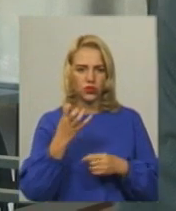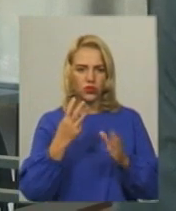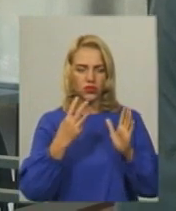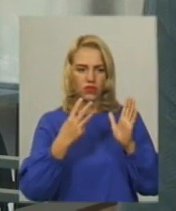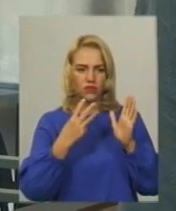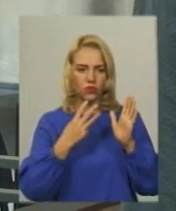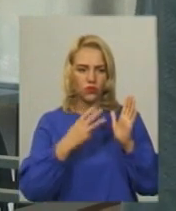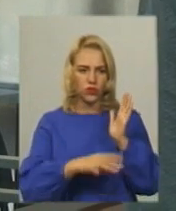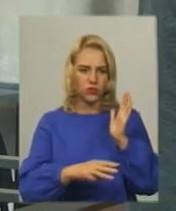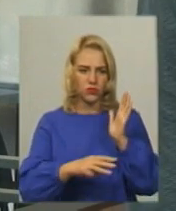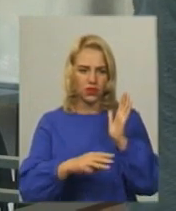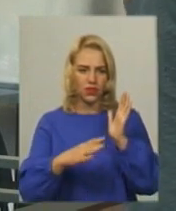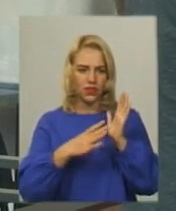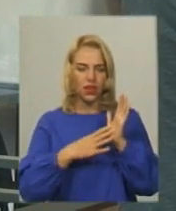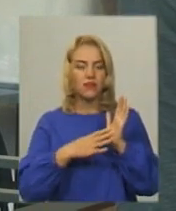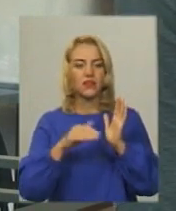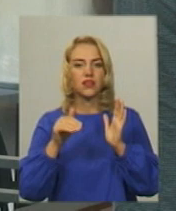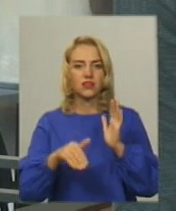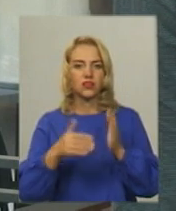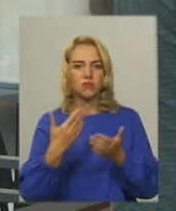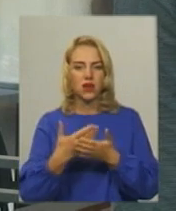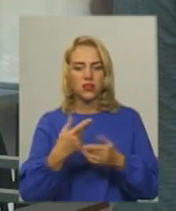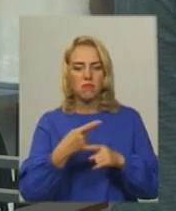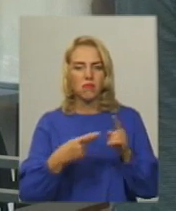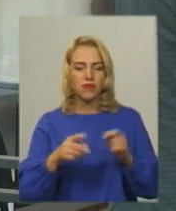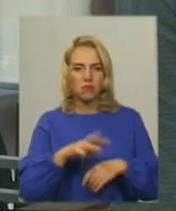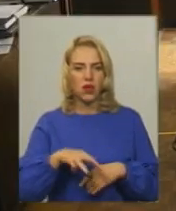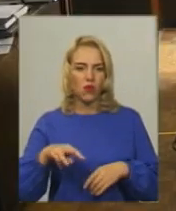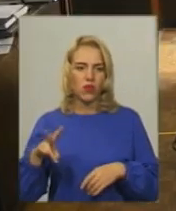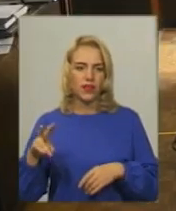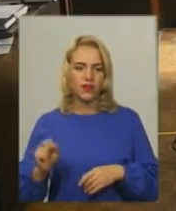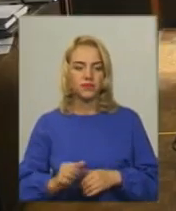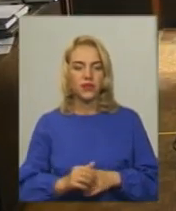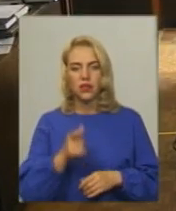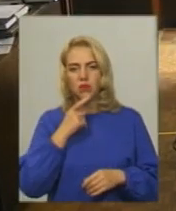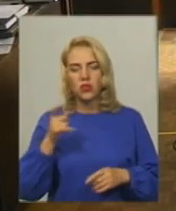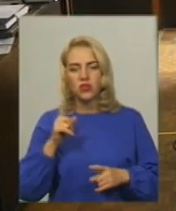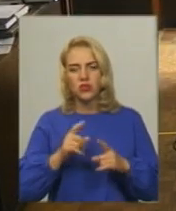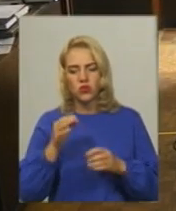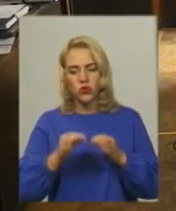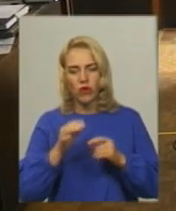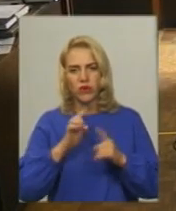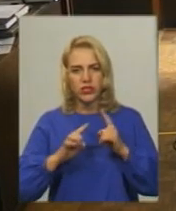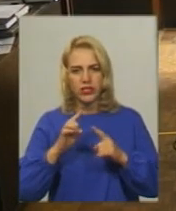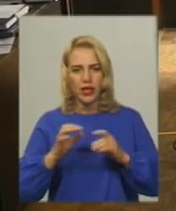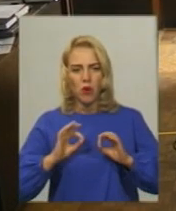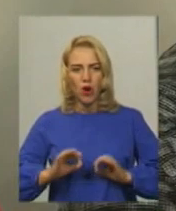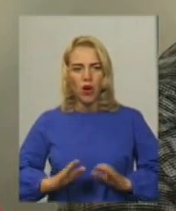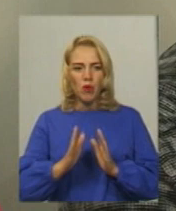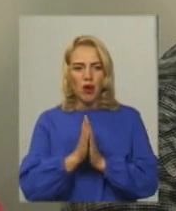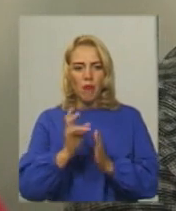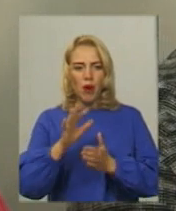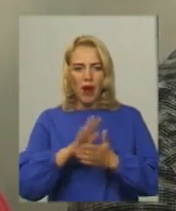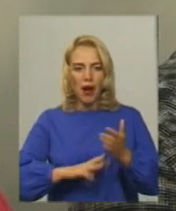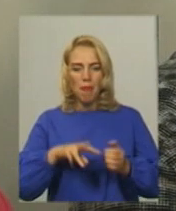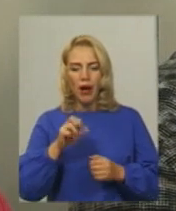,9 тисяч, майже пів мільйонів Під час судового засідання прокурор у справі просив про продовження